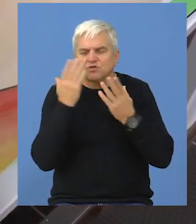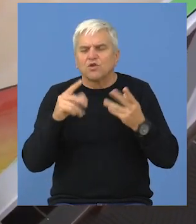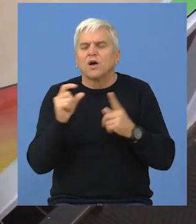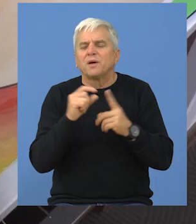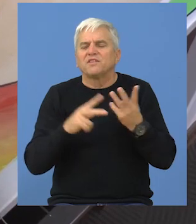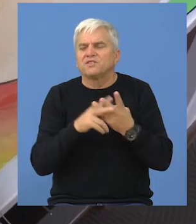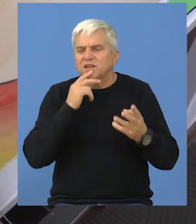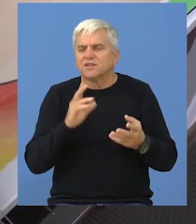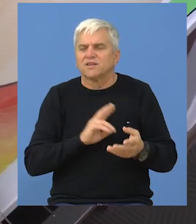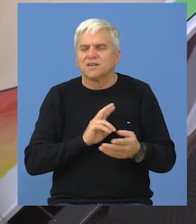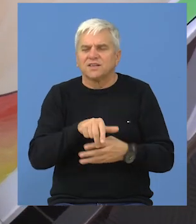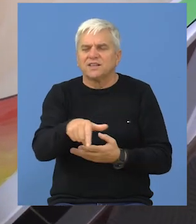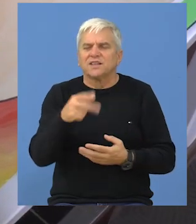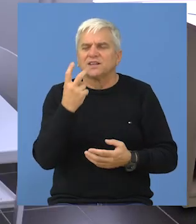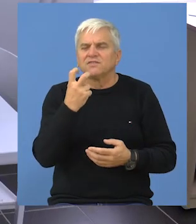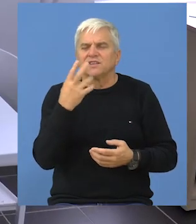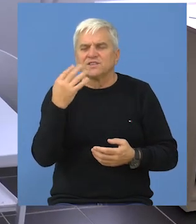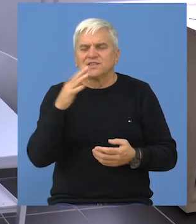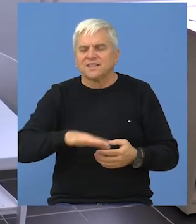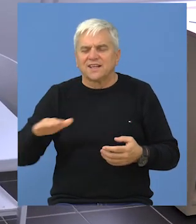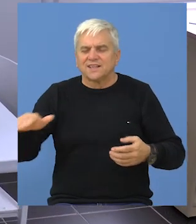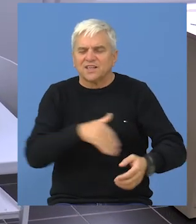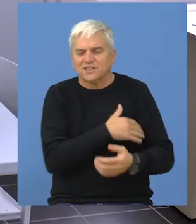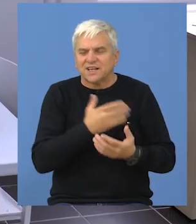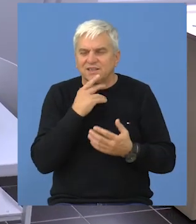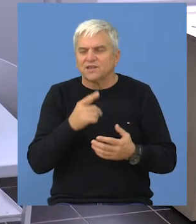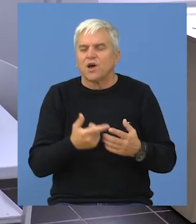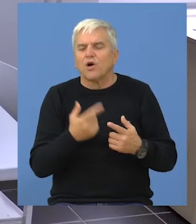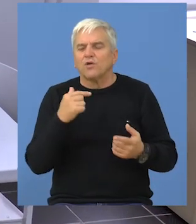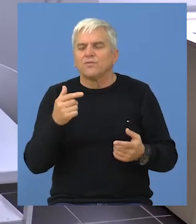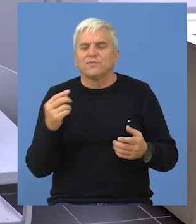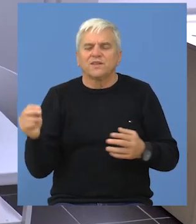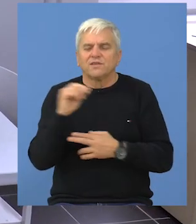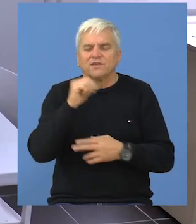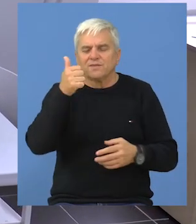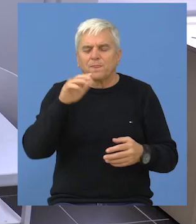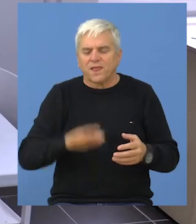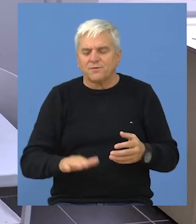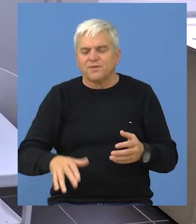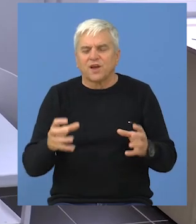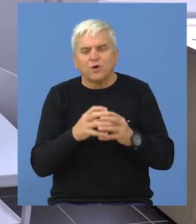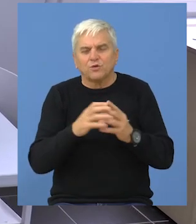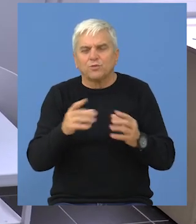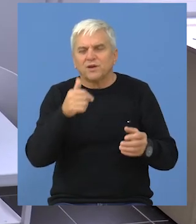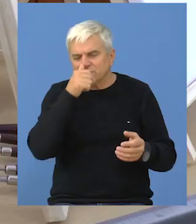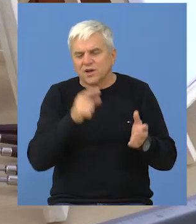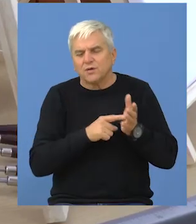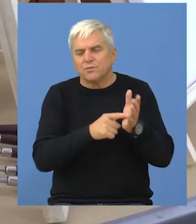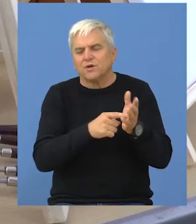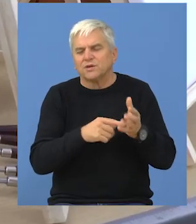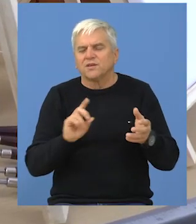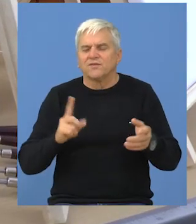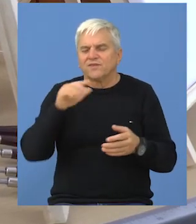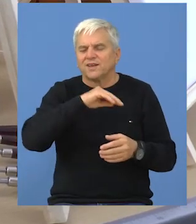školu Pefi Šandor pohađa 249. rođaka, od kojih najveći broj u nižim odeljenjima, što je